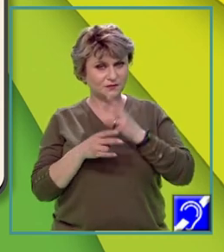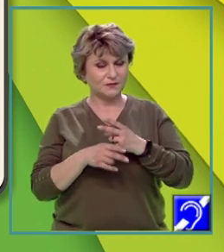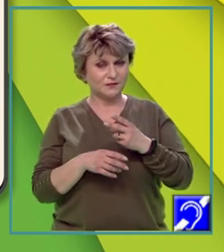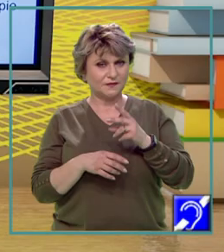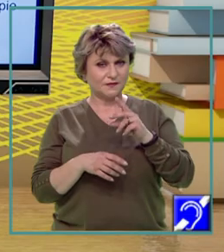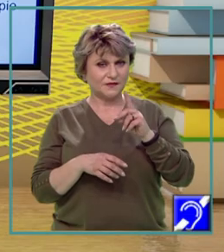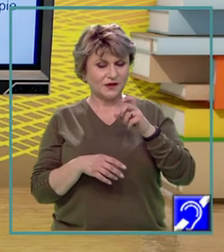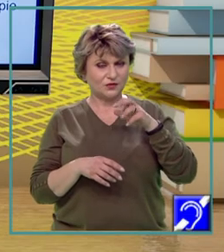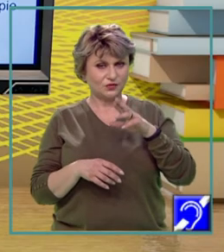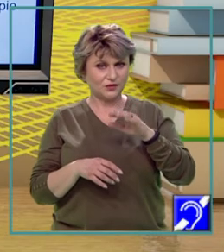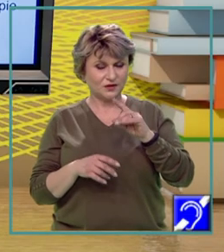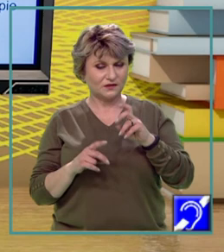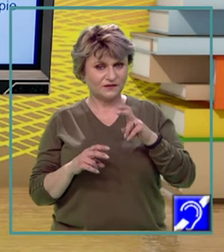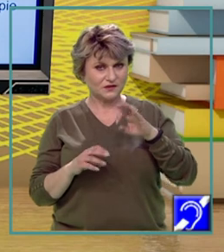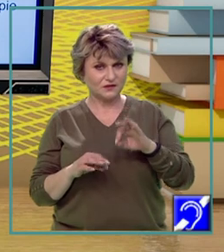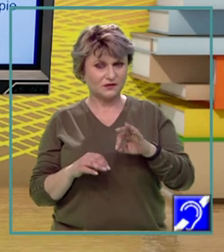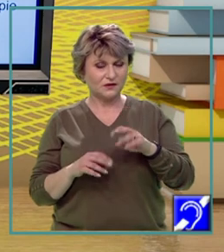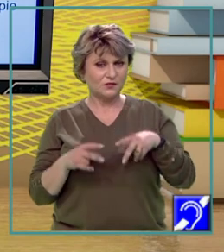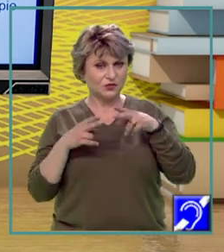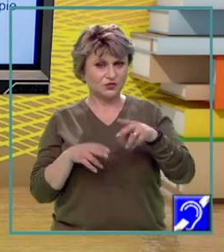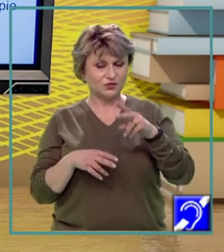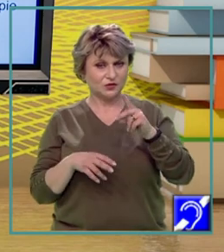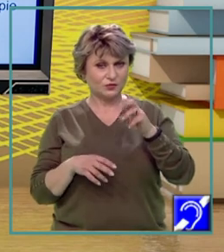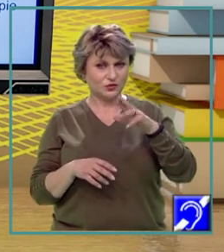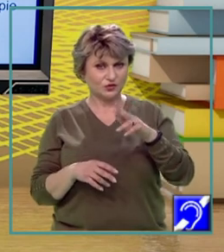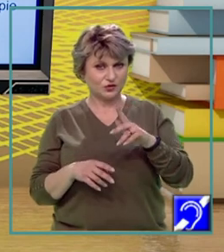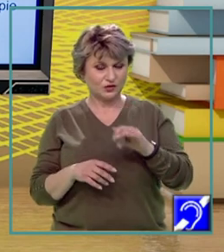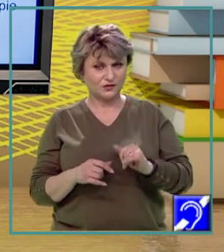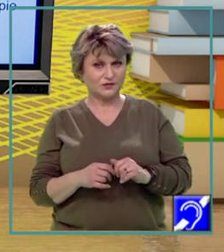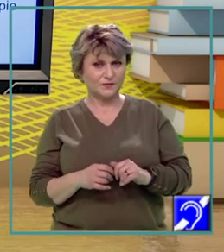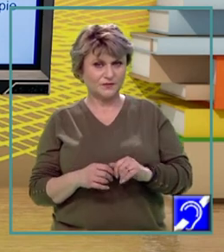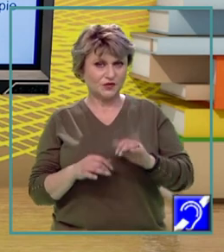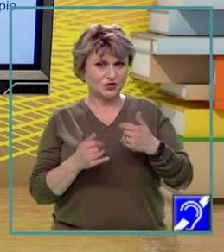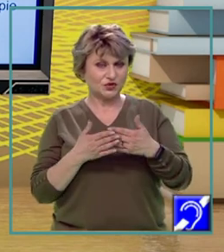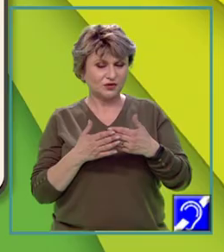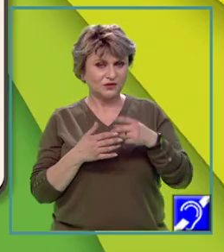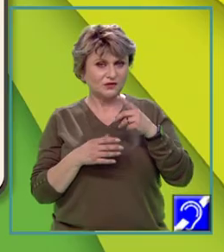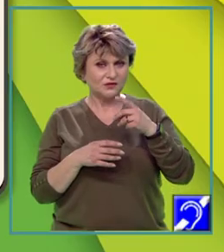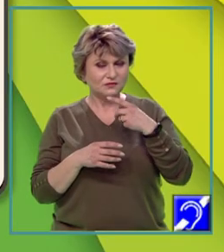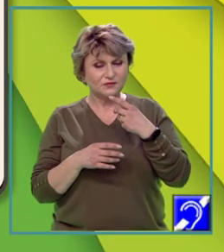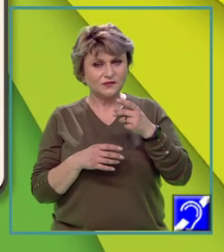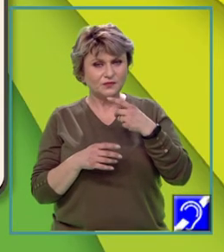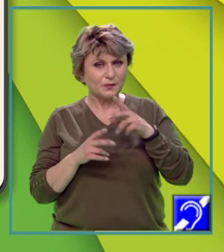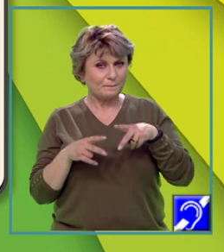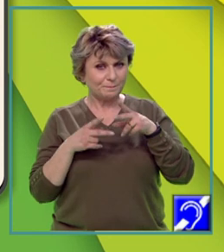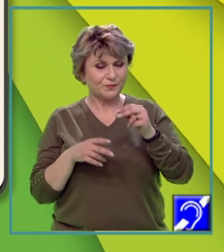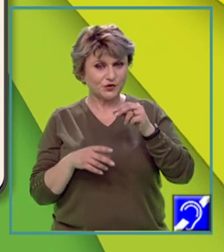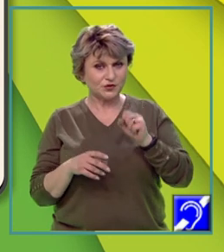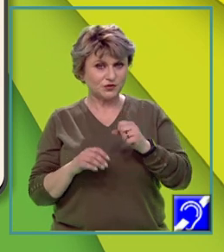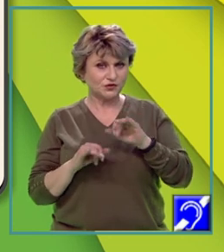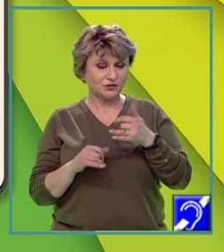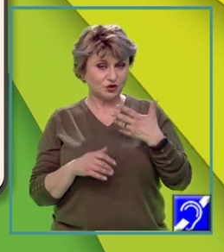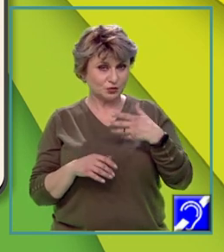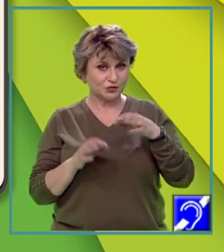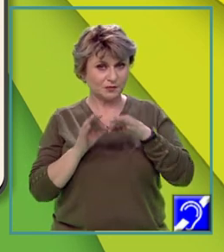dealurilor de vest sau podișului Dobrogei. Mediul regiunilor deluroase și de podiș sub 500 de metri, se